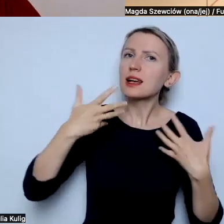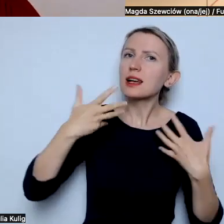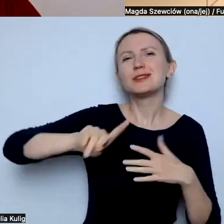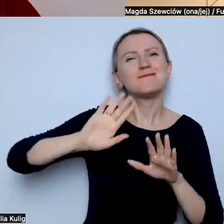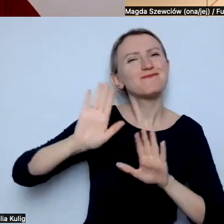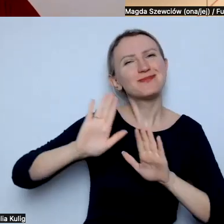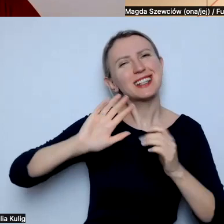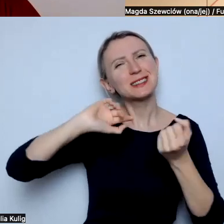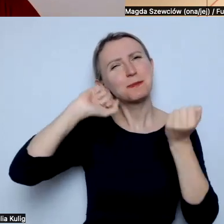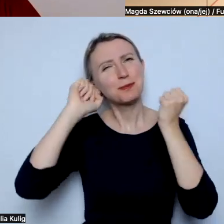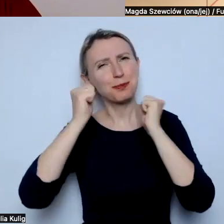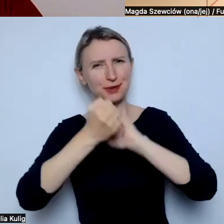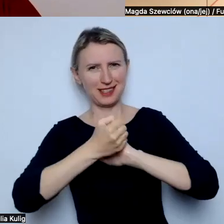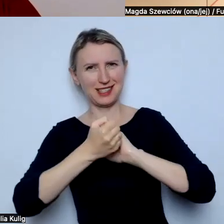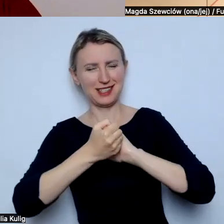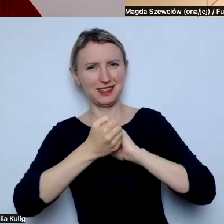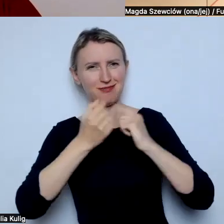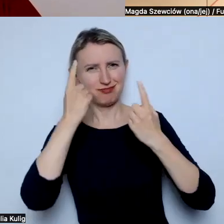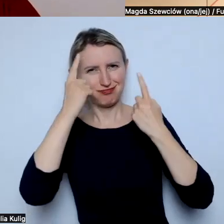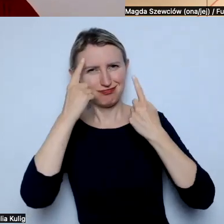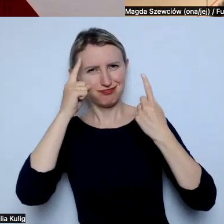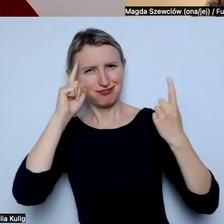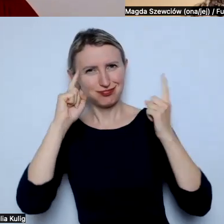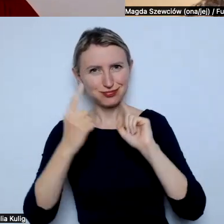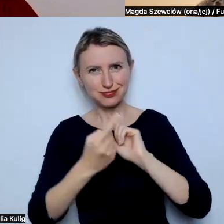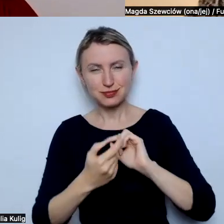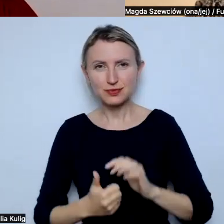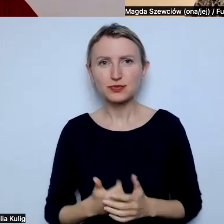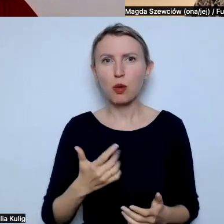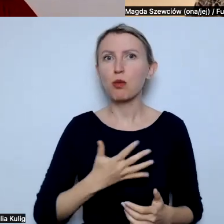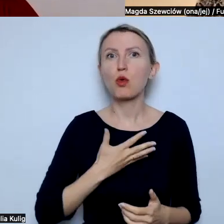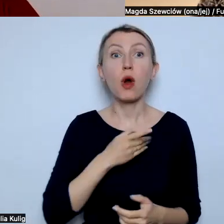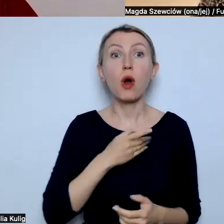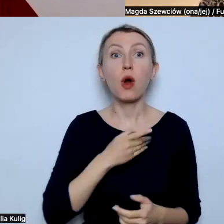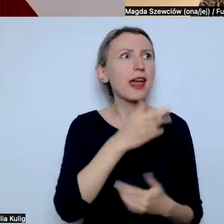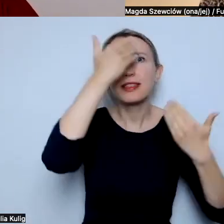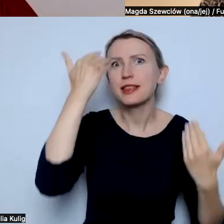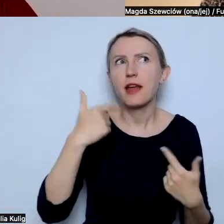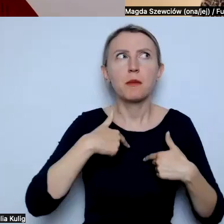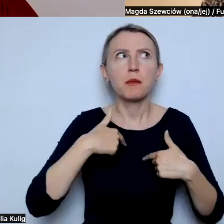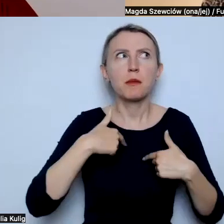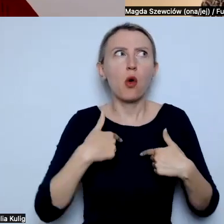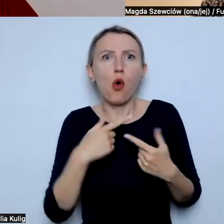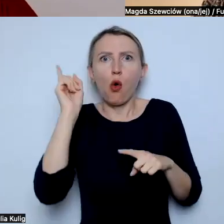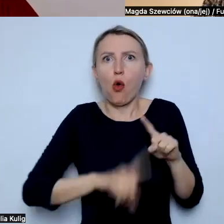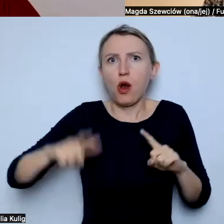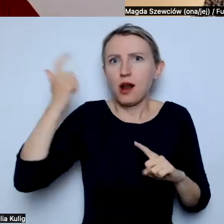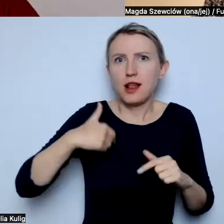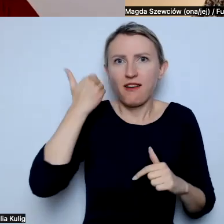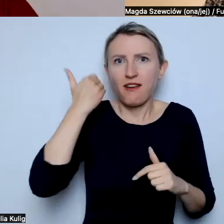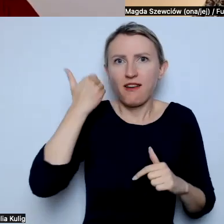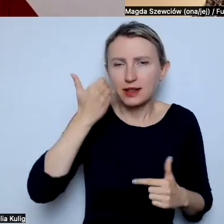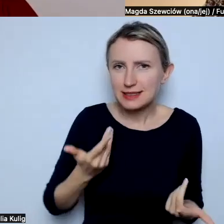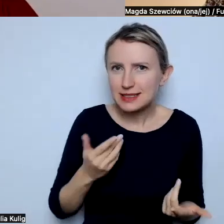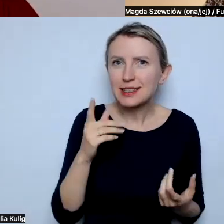tego poczucia, że jeśli coś nie wiem, to jest ze mną coś nie tak i należy się tego wstydzić, tylko